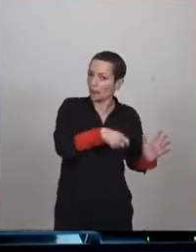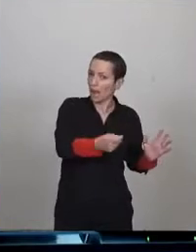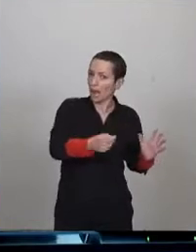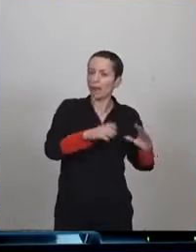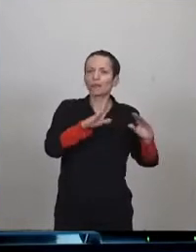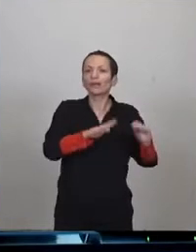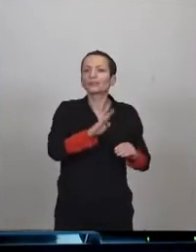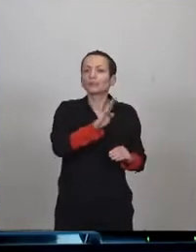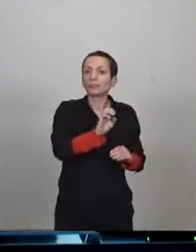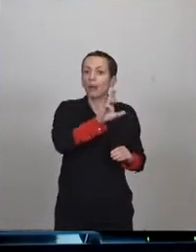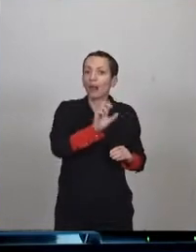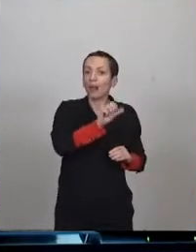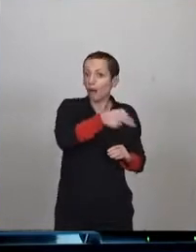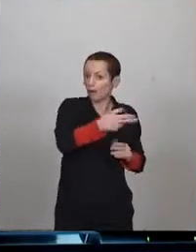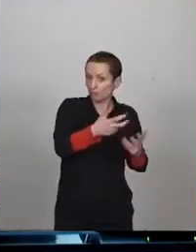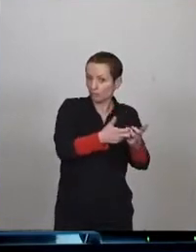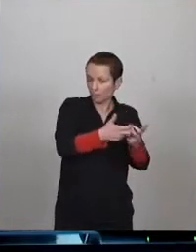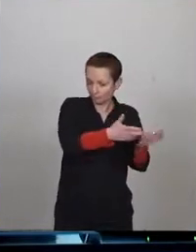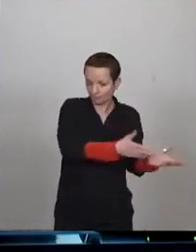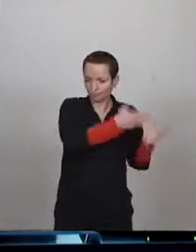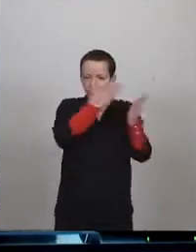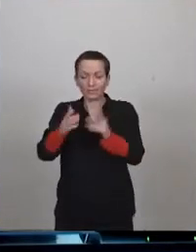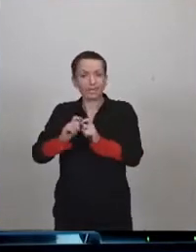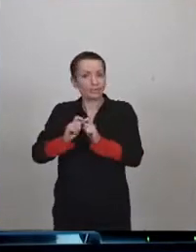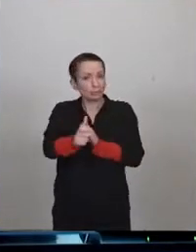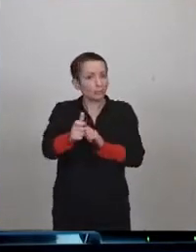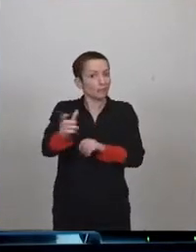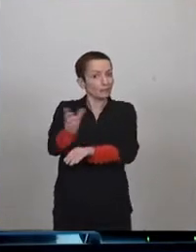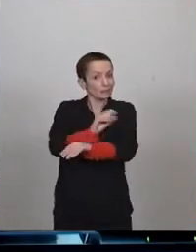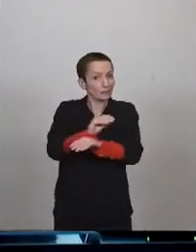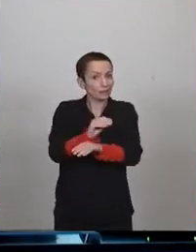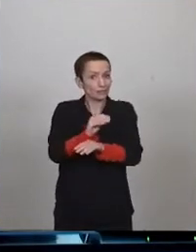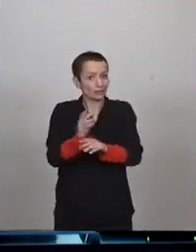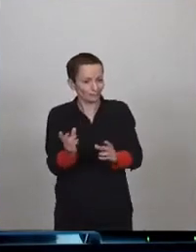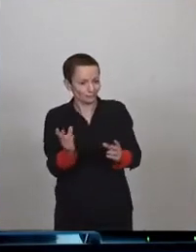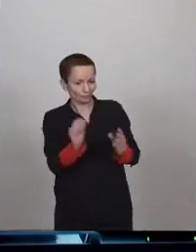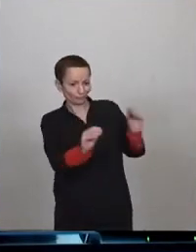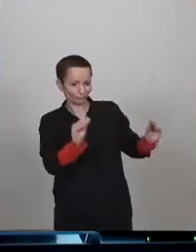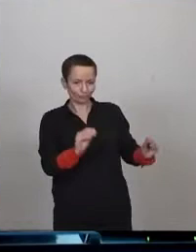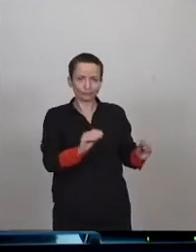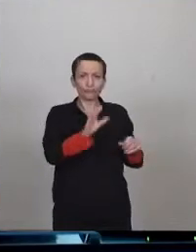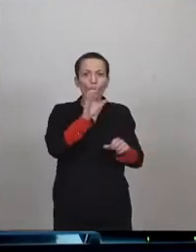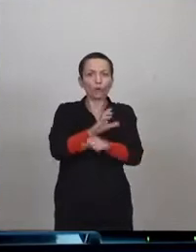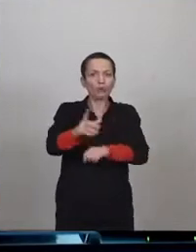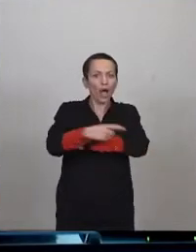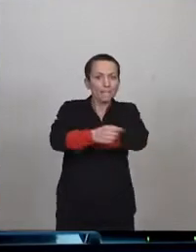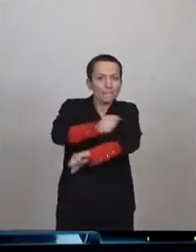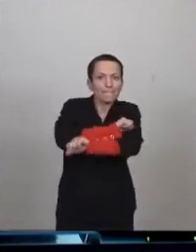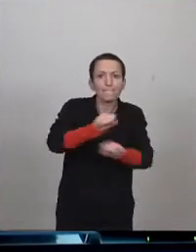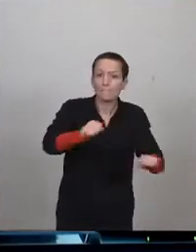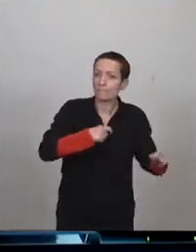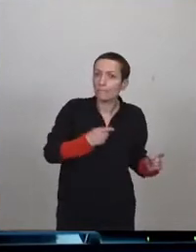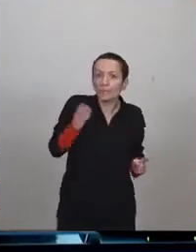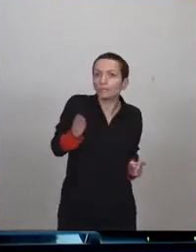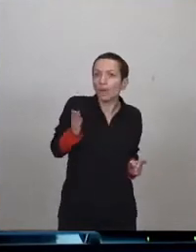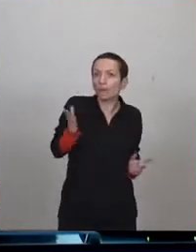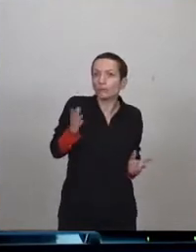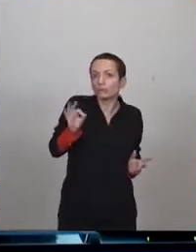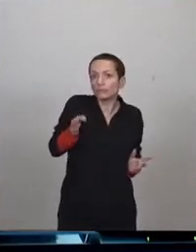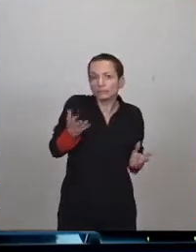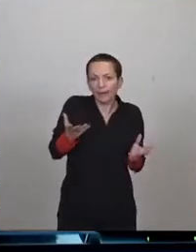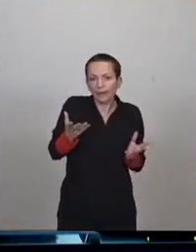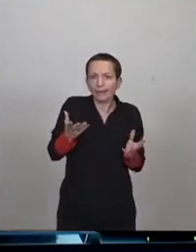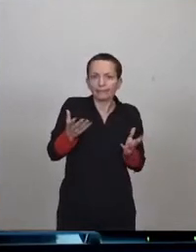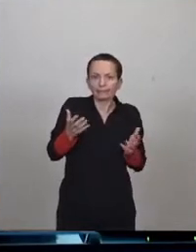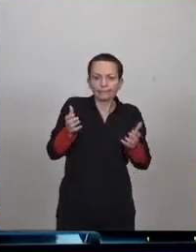-Berlan est un bon exemple. Quand on ajoute les dispositifs de sécurité contre les attentats qui sont nécessaires mais qui forment des